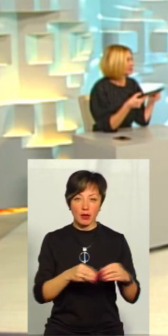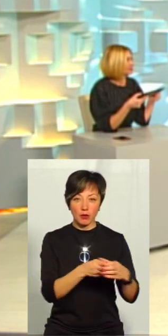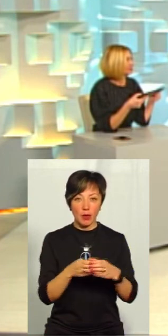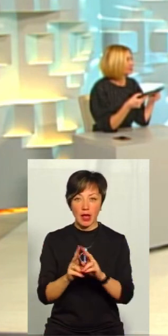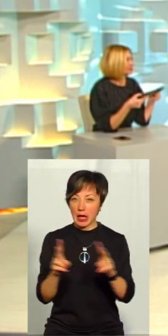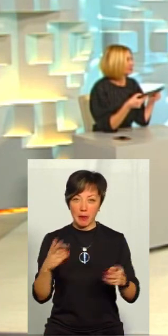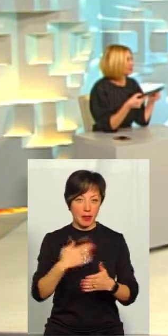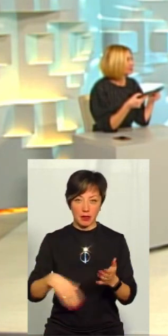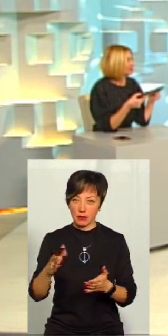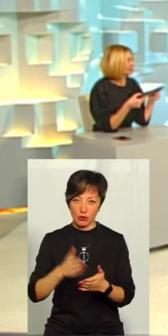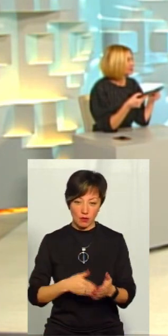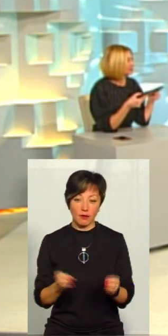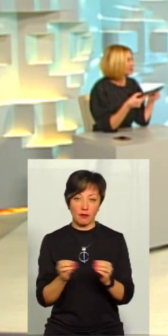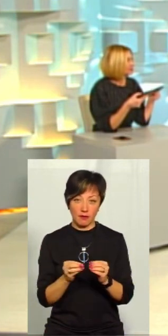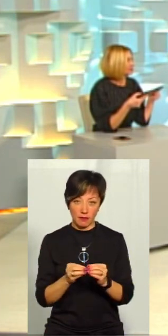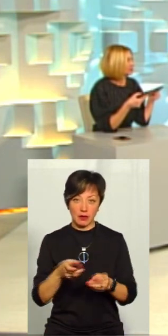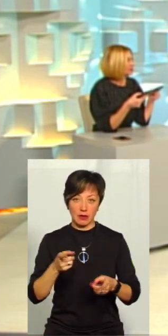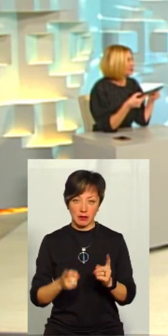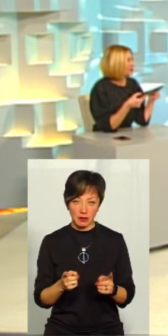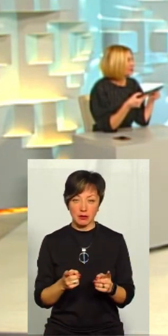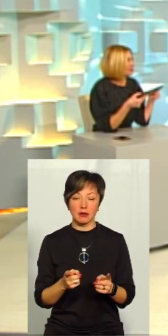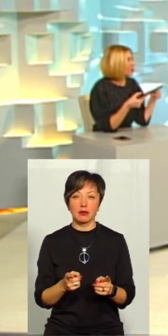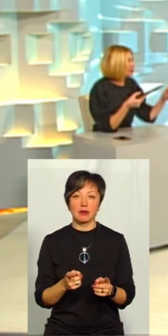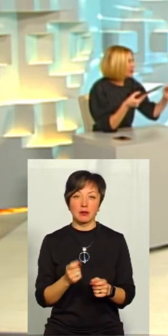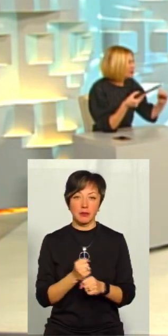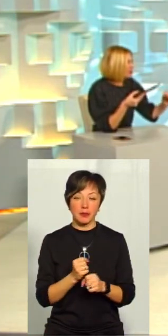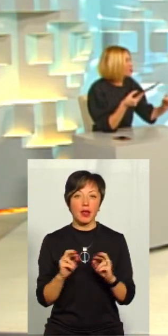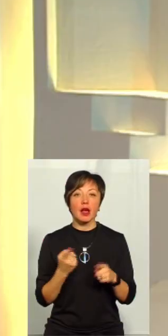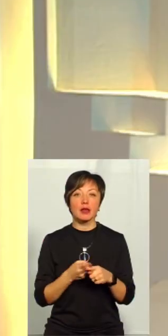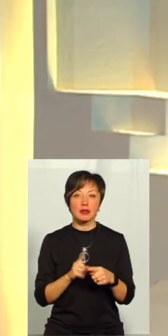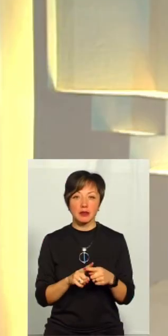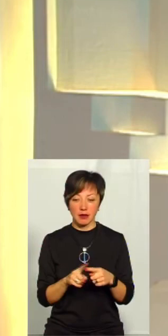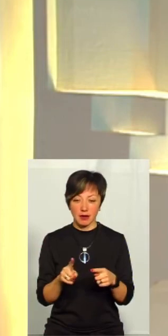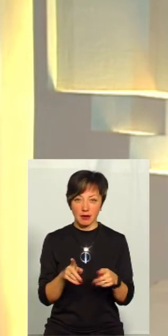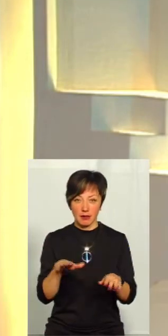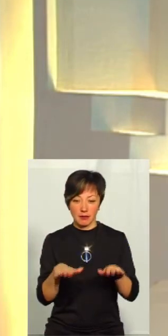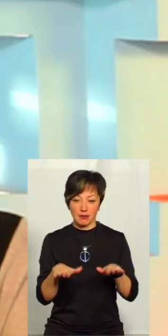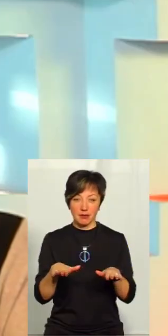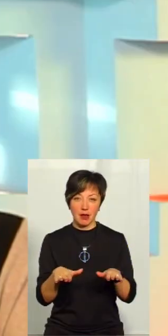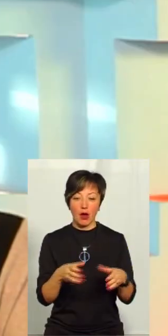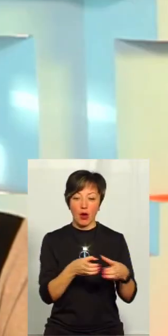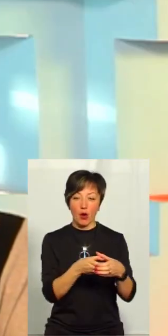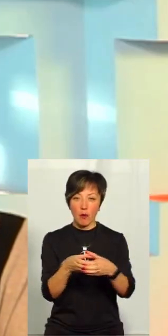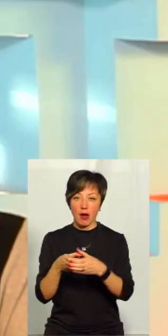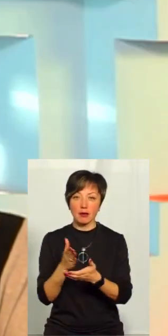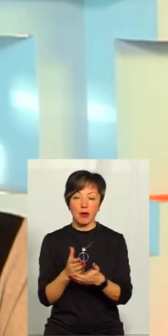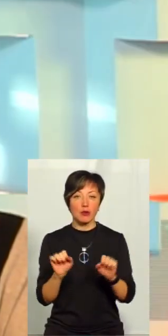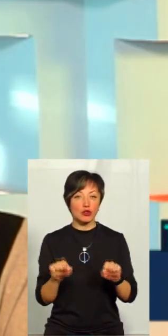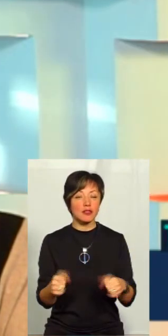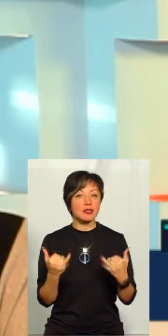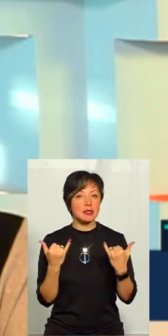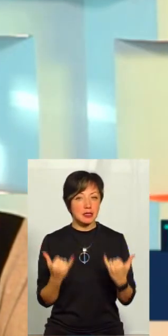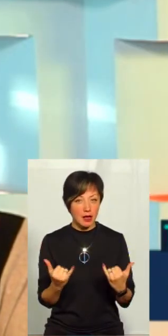нікем не скасований, він чинний. І як це можу не перетнути? Громади мають можливість